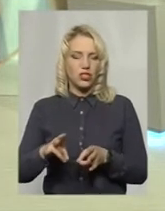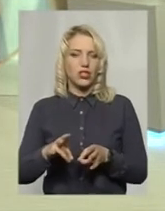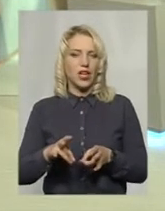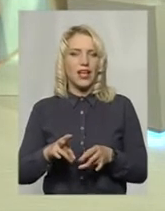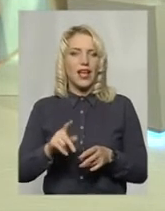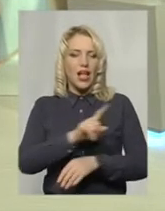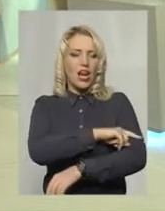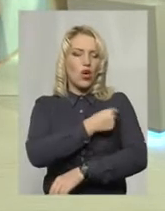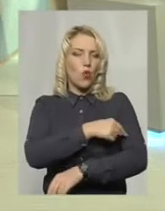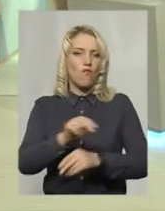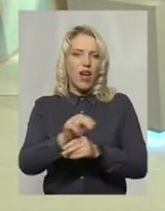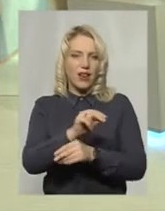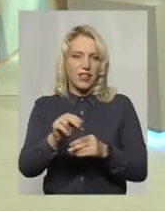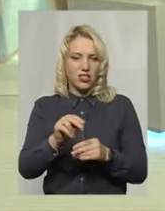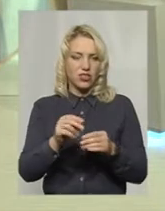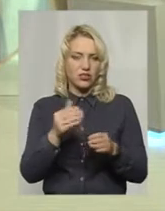Навпаки,